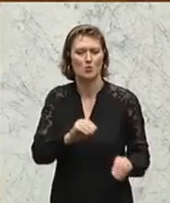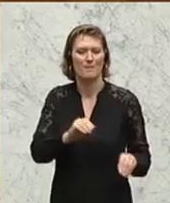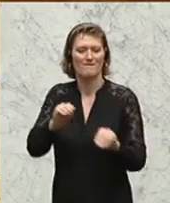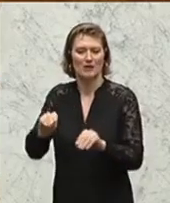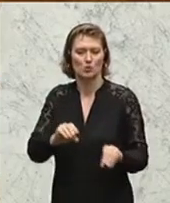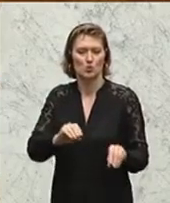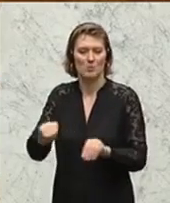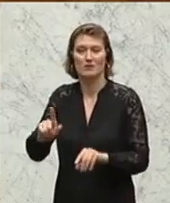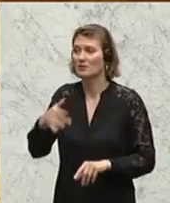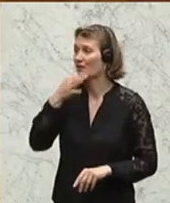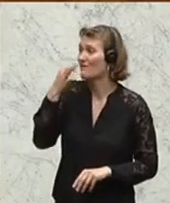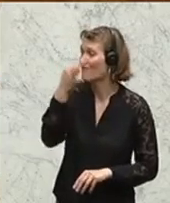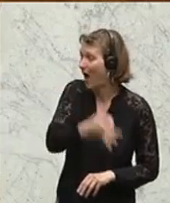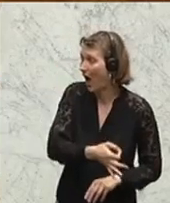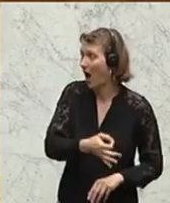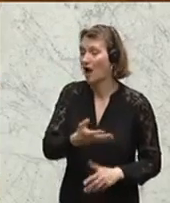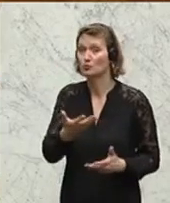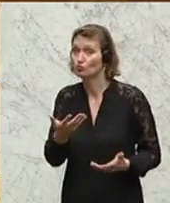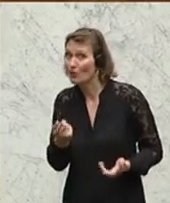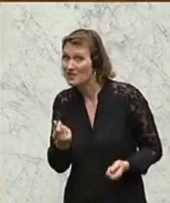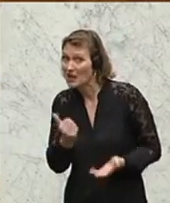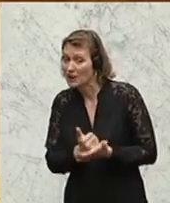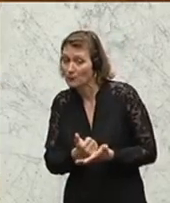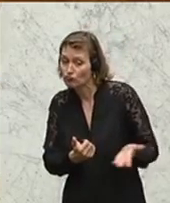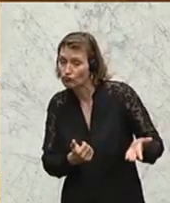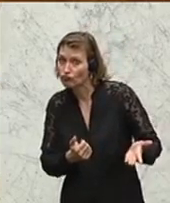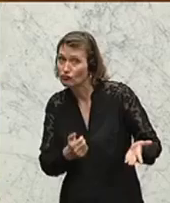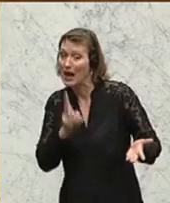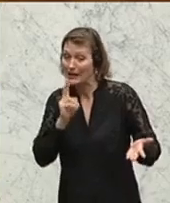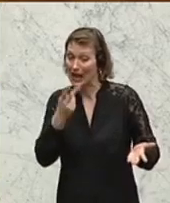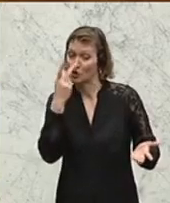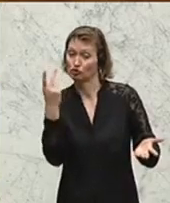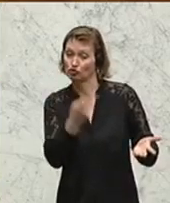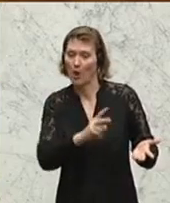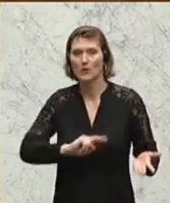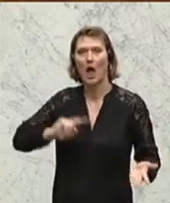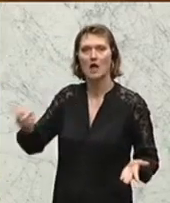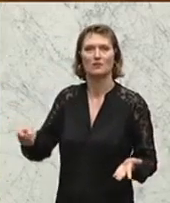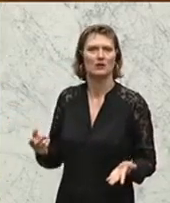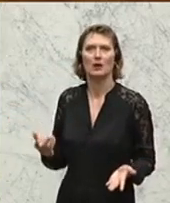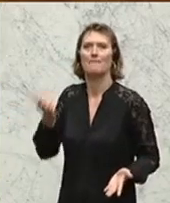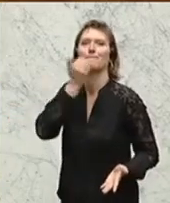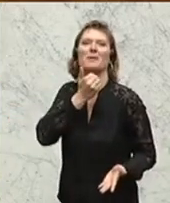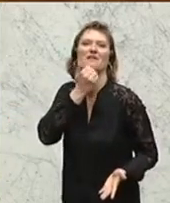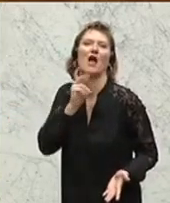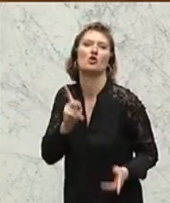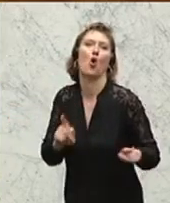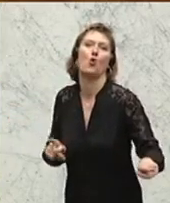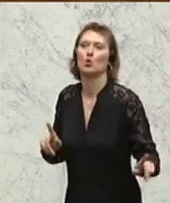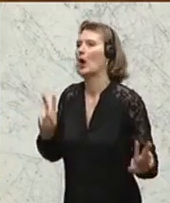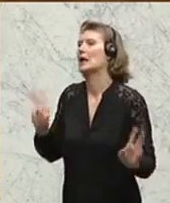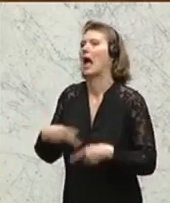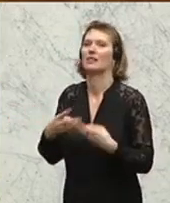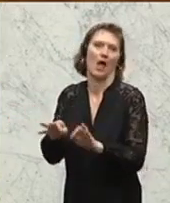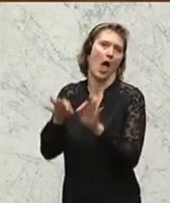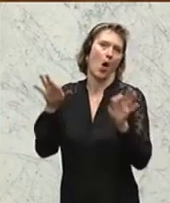überwiesen wurden. Und dann fragen die Kolleginnen und Kollegen von der Finanzämterung, können wir uns das ausschauen, kriegen Sie zur Antwort, Privatkonto geht